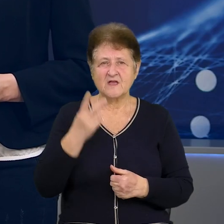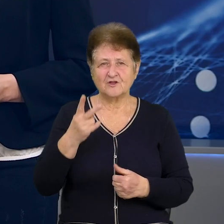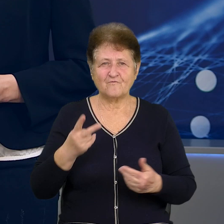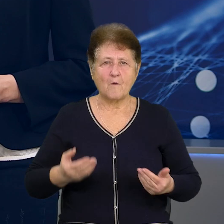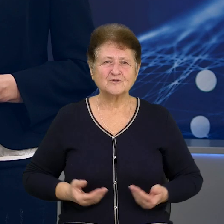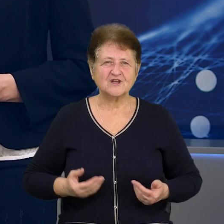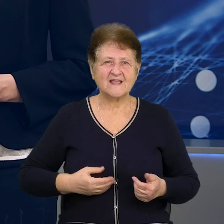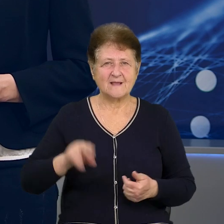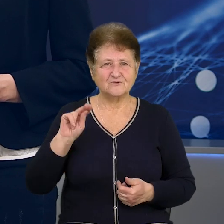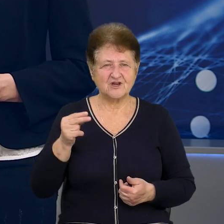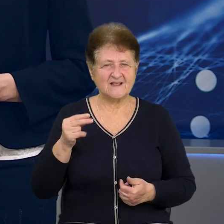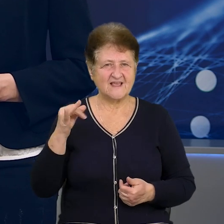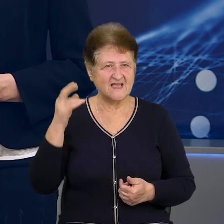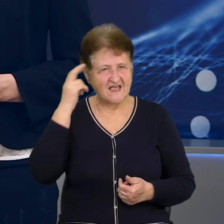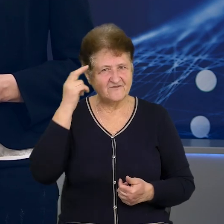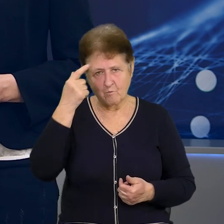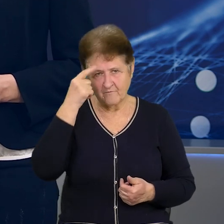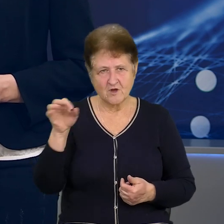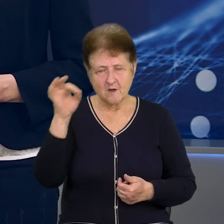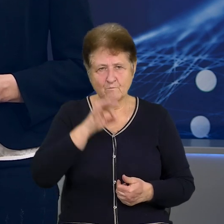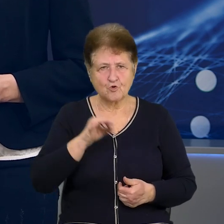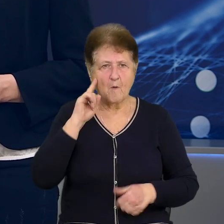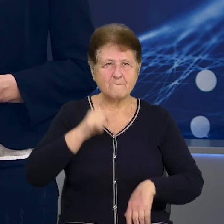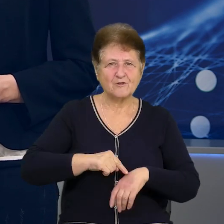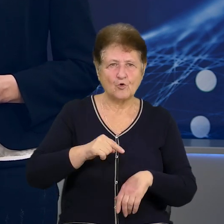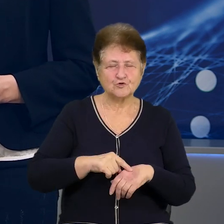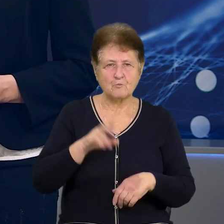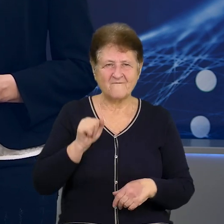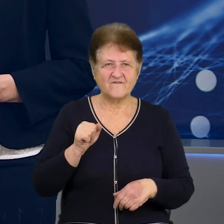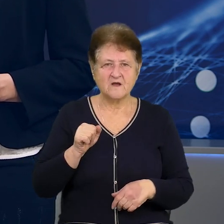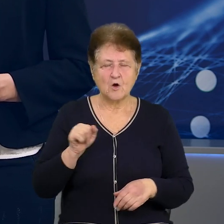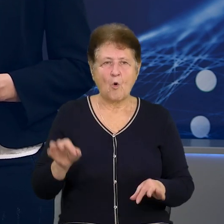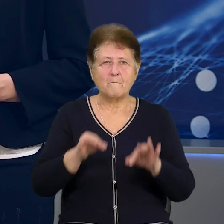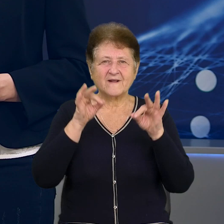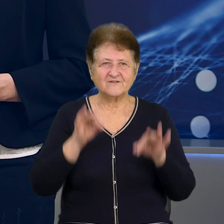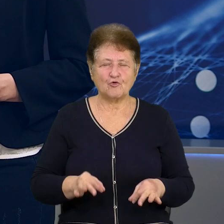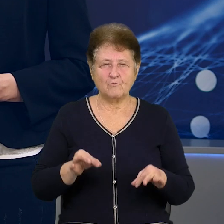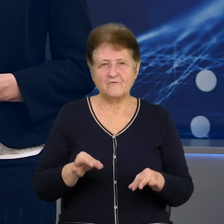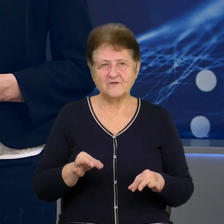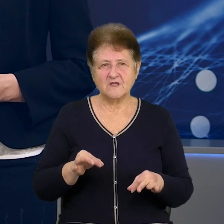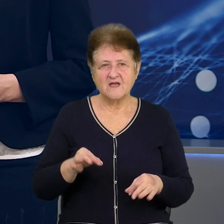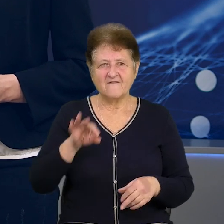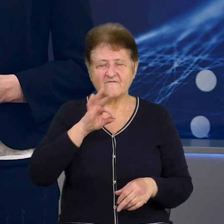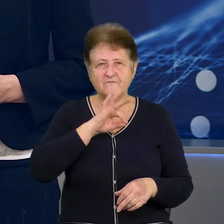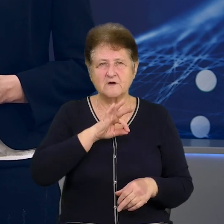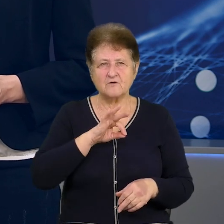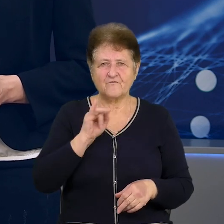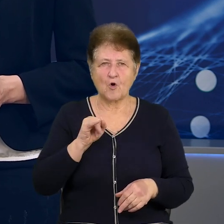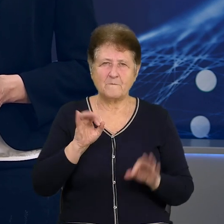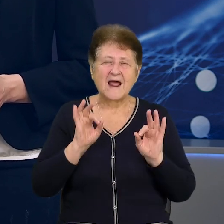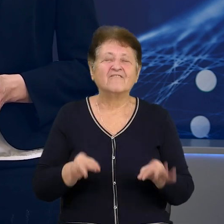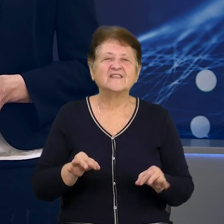жителям Чернігівщини та Київщини повідомили про підозру у виправдовуванні та визнанні правомірної збройної агресії Російської